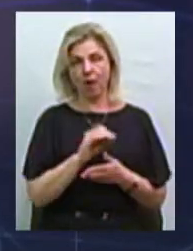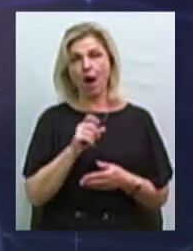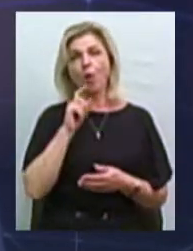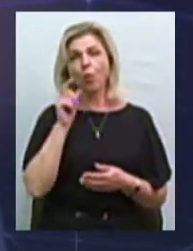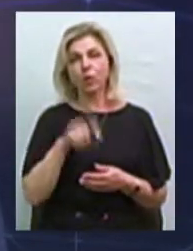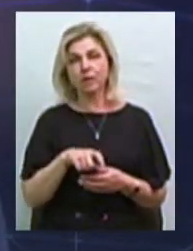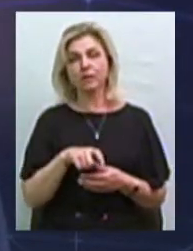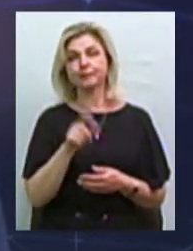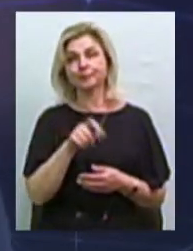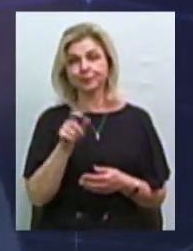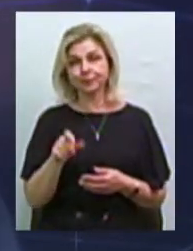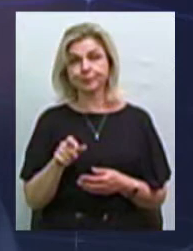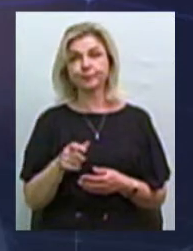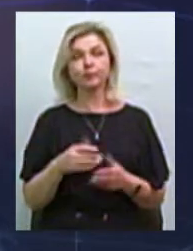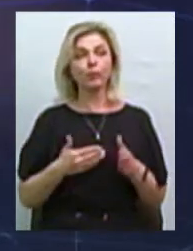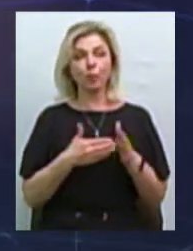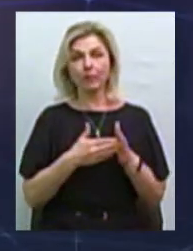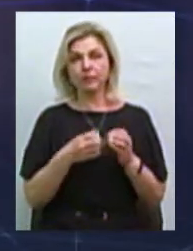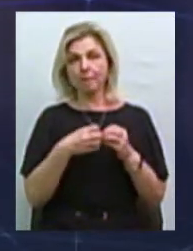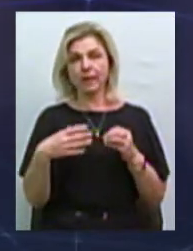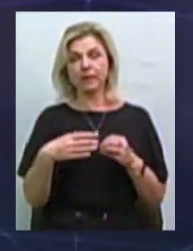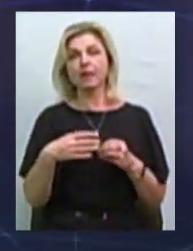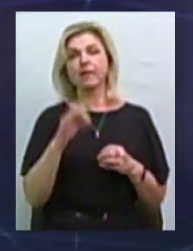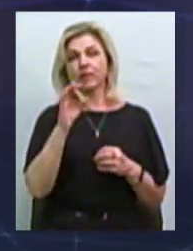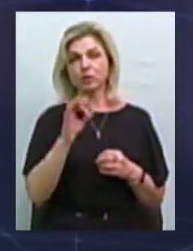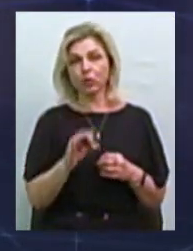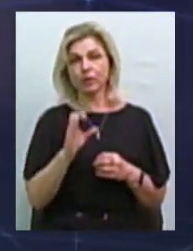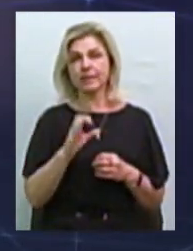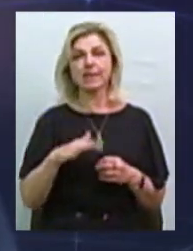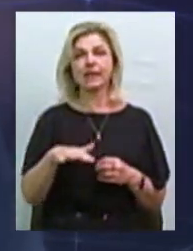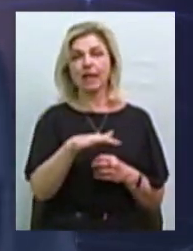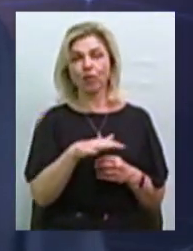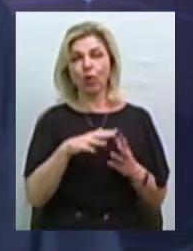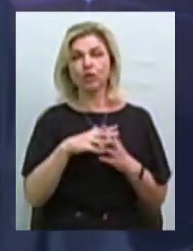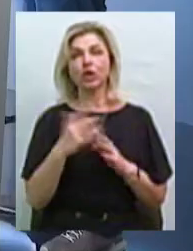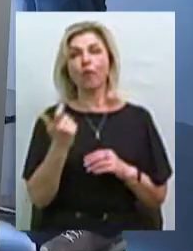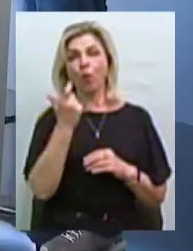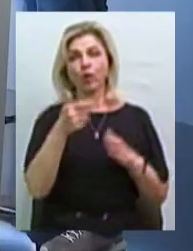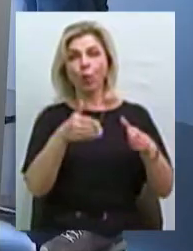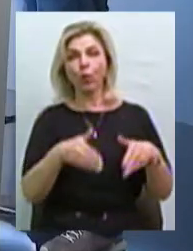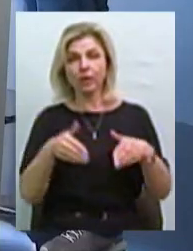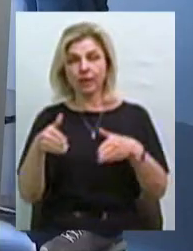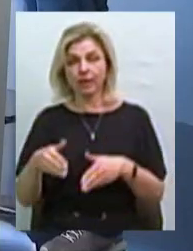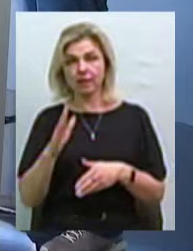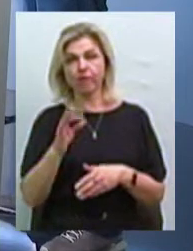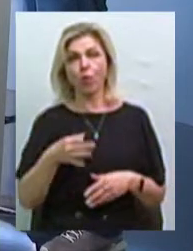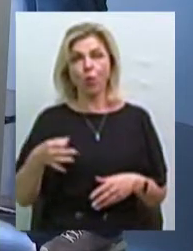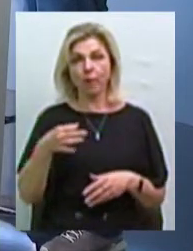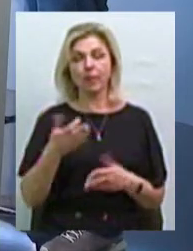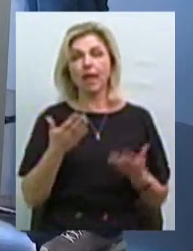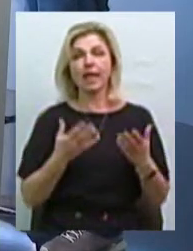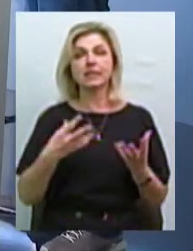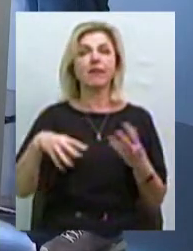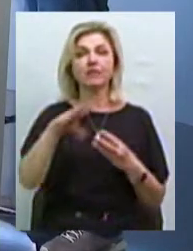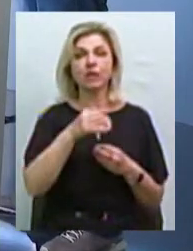латифундистів, бо обмеження 15% в території сільгоспу «Гідь» в області. І якщо по всіх областях